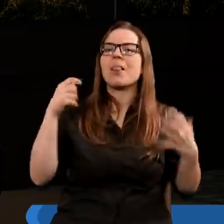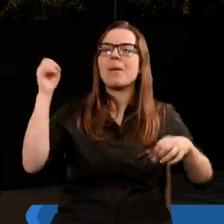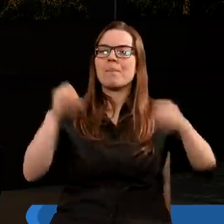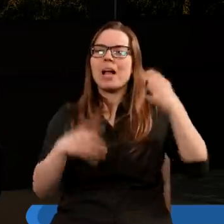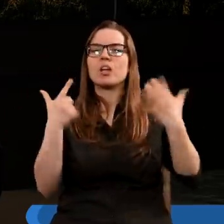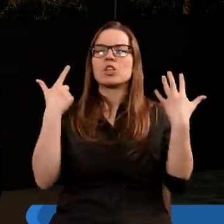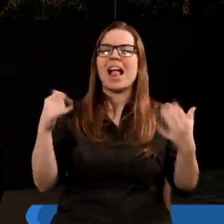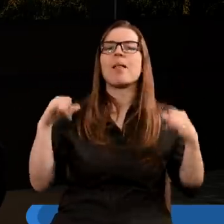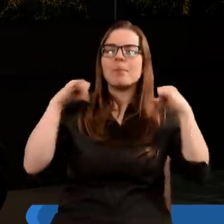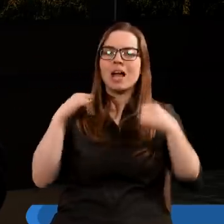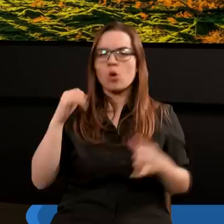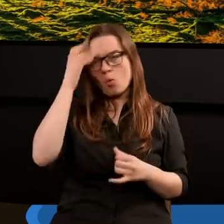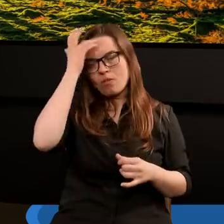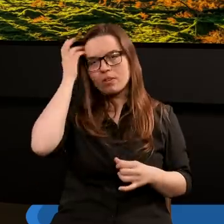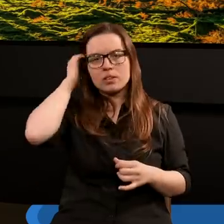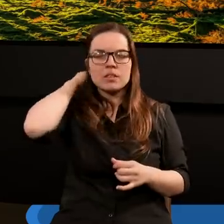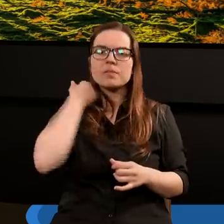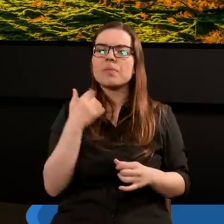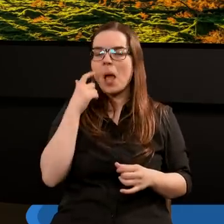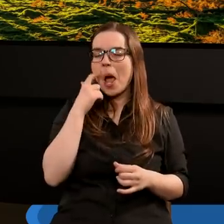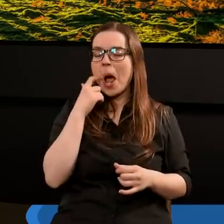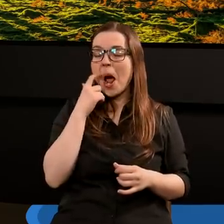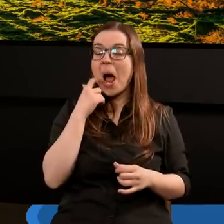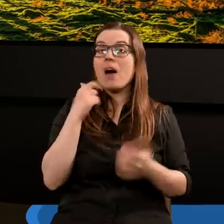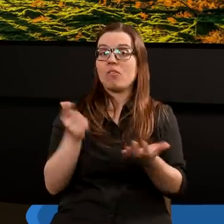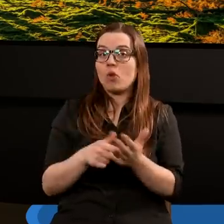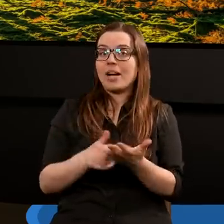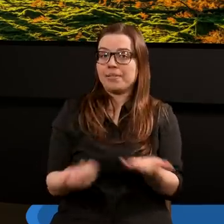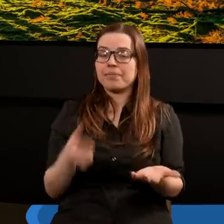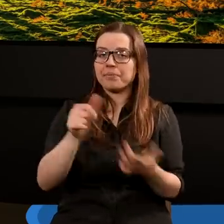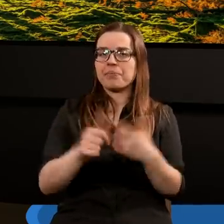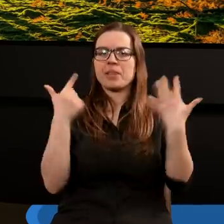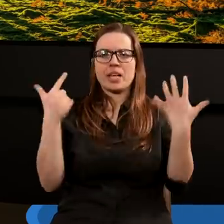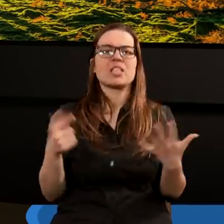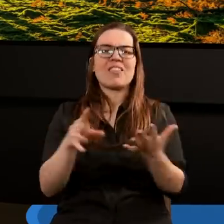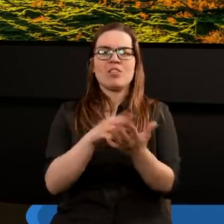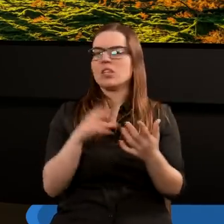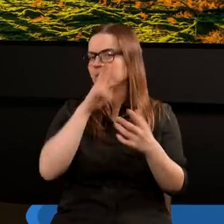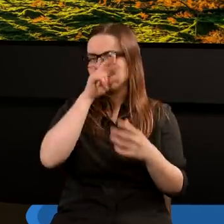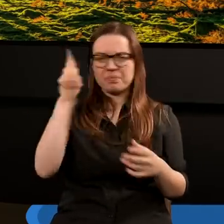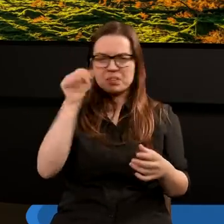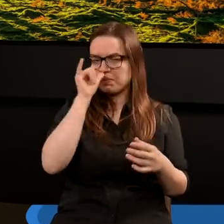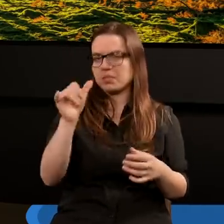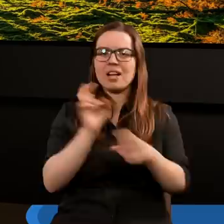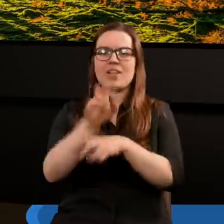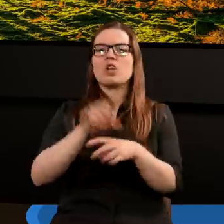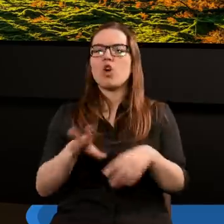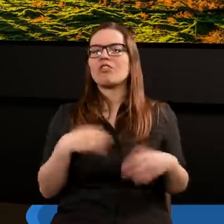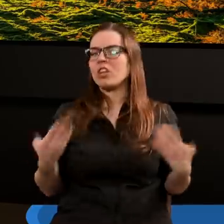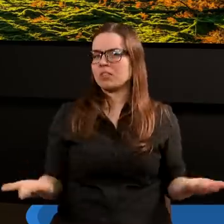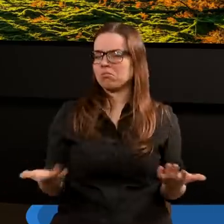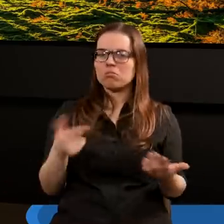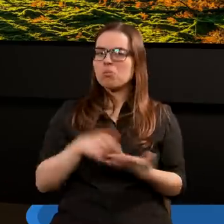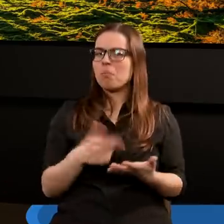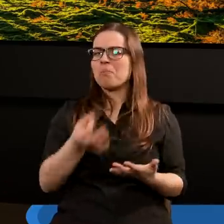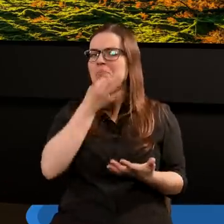siedmiu aniołów. No właśnie, tam jest takie sformułowanie nikt nie mógł wejść do świątyni i teraz pytanie,